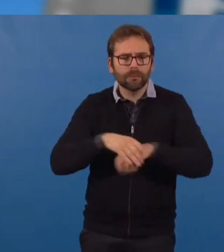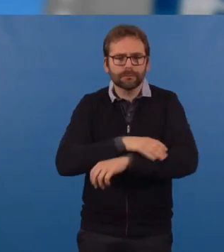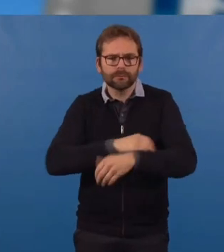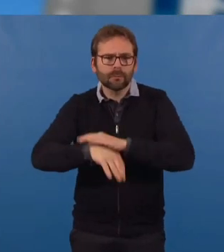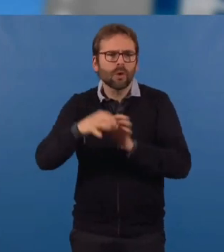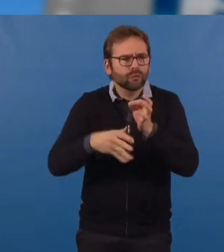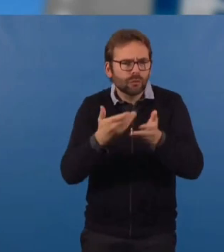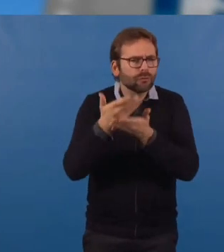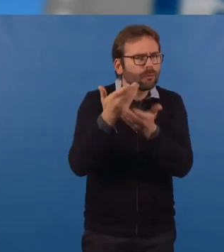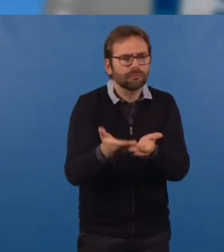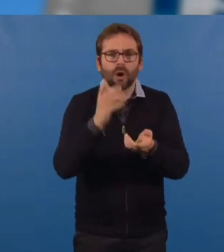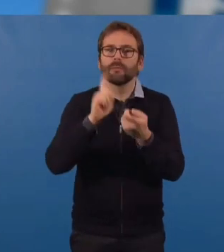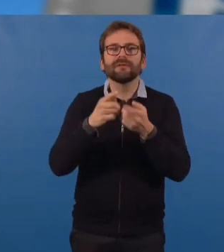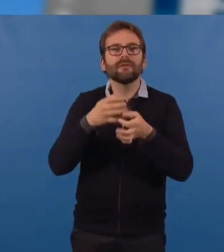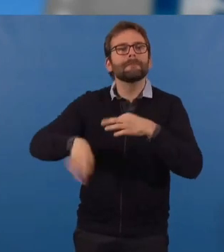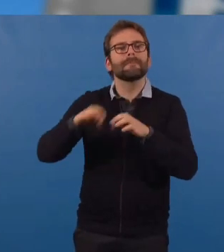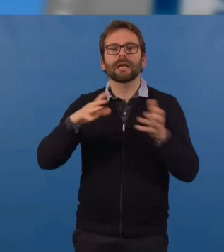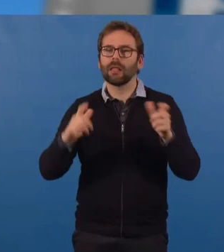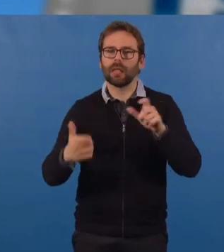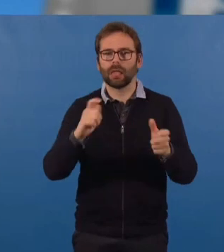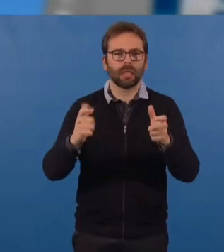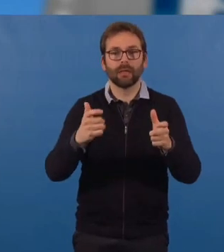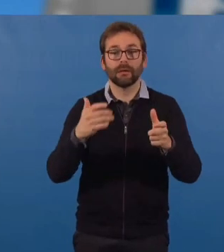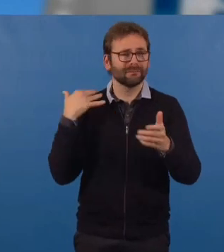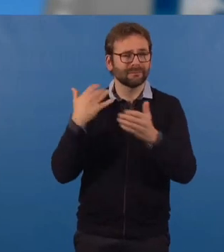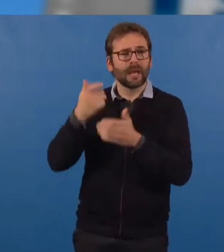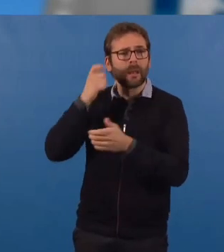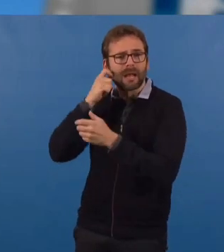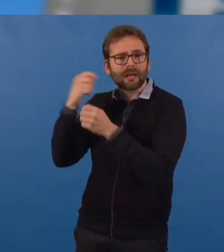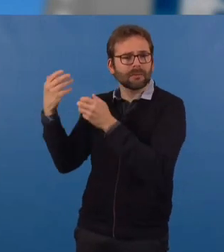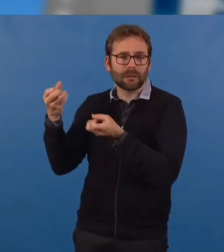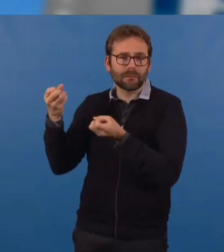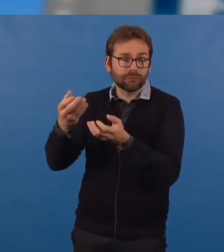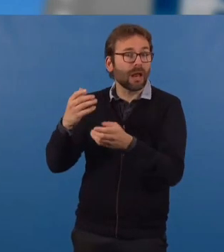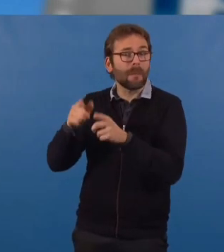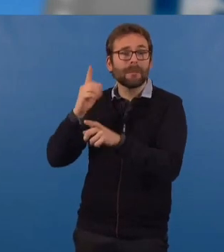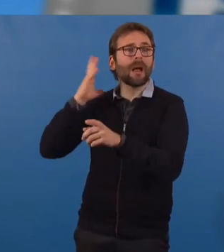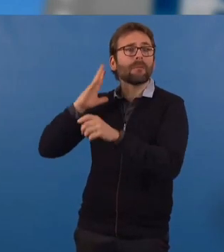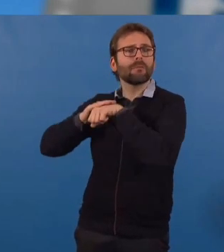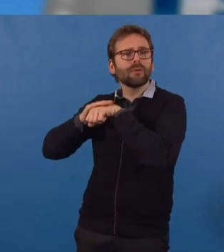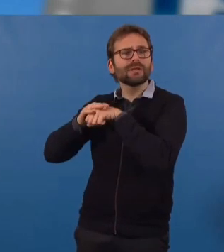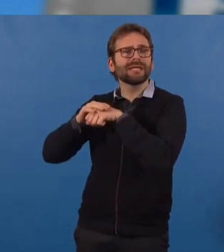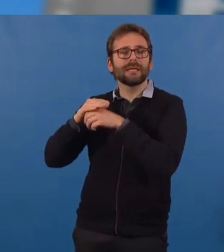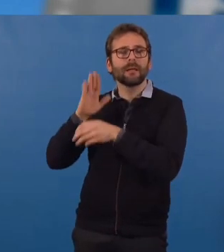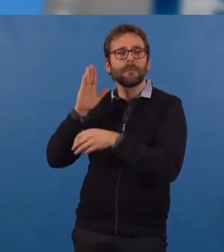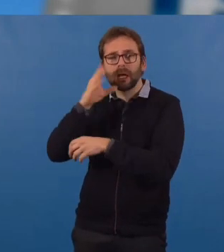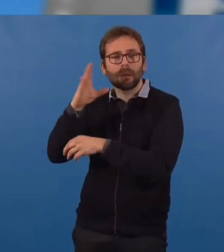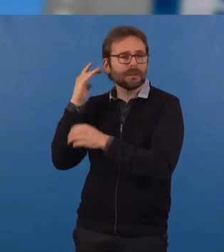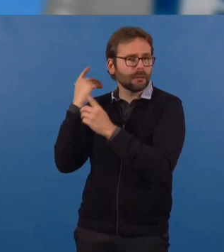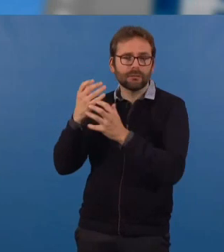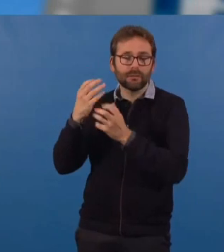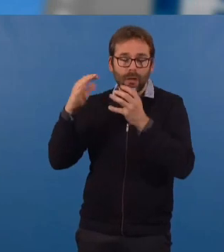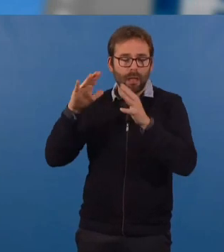pour sortir notre pays du marasme dans lequel Emmanuel Macron et des décennies de politiques libérales l'ont plongé. Elles traduiront aujourd